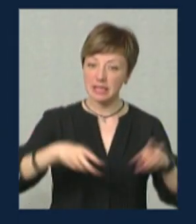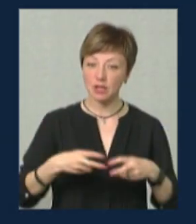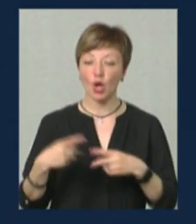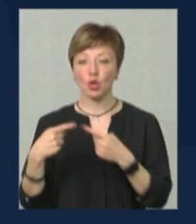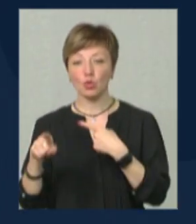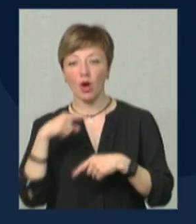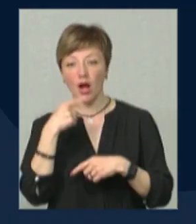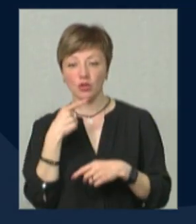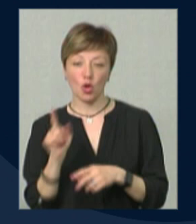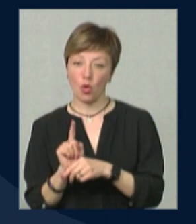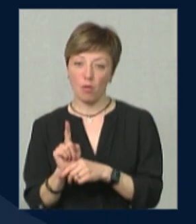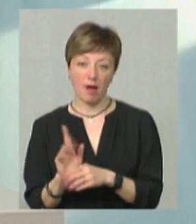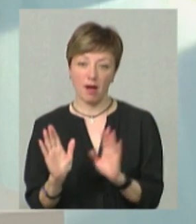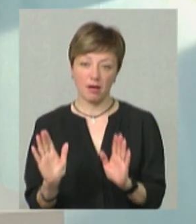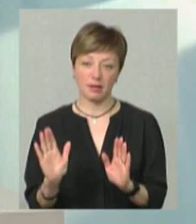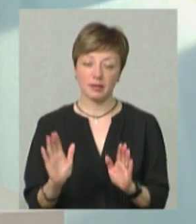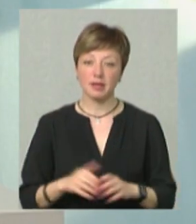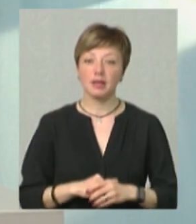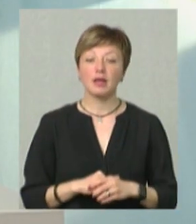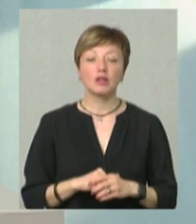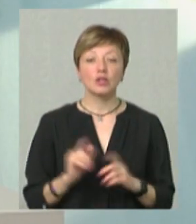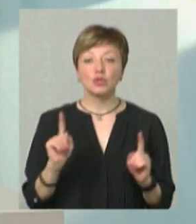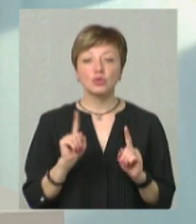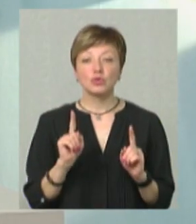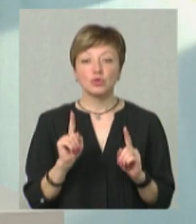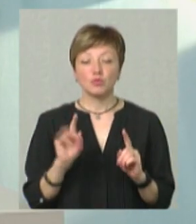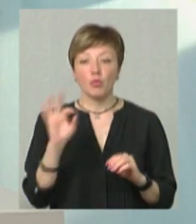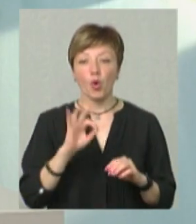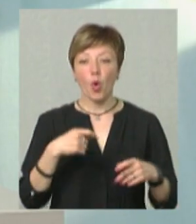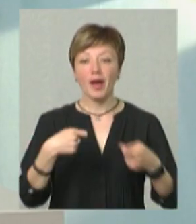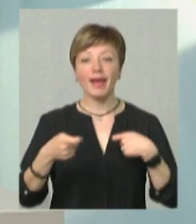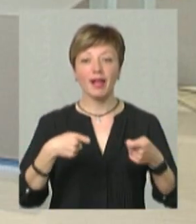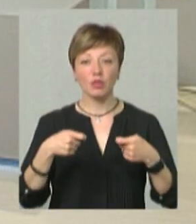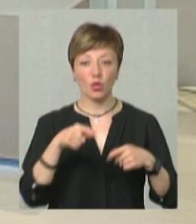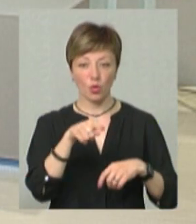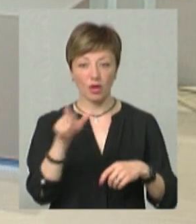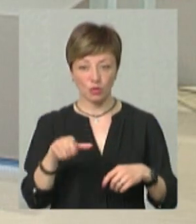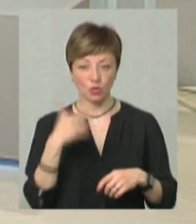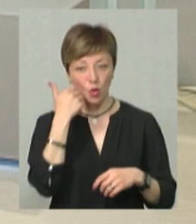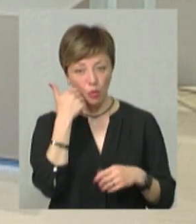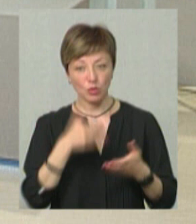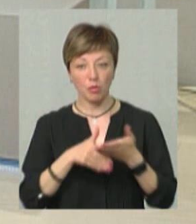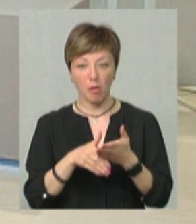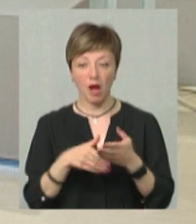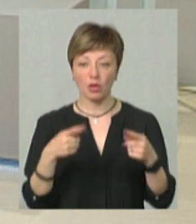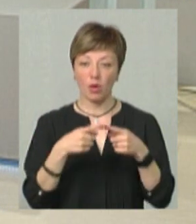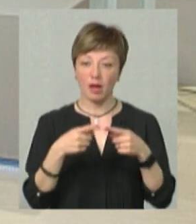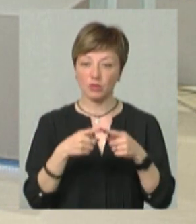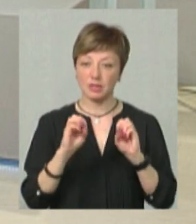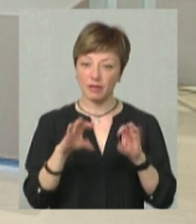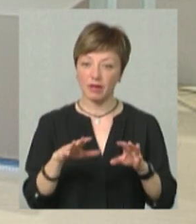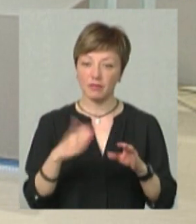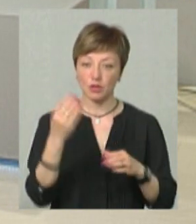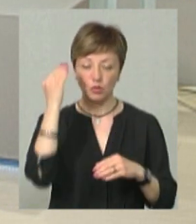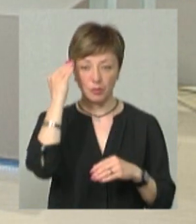Інші кажуть, що нормальне ринкове явище. От те, що стосується ріелторів. Чи має бути соромно допомагати, здавати? Ваша думка